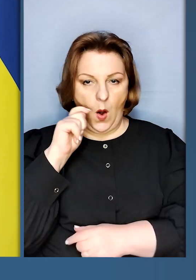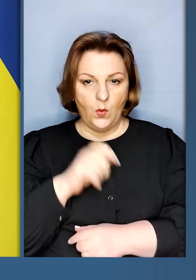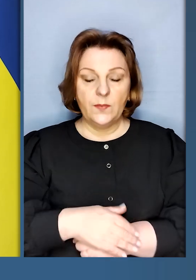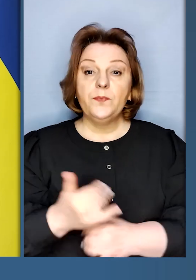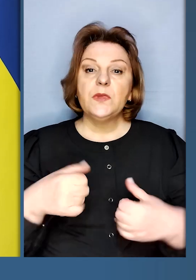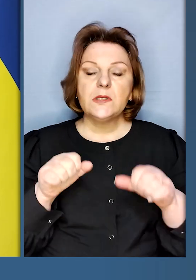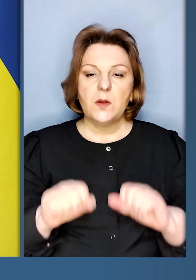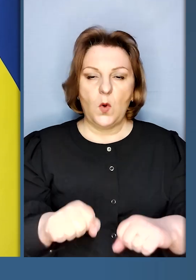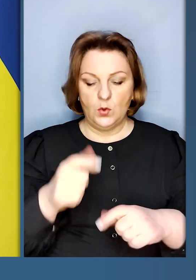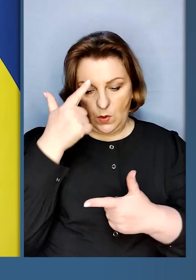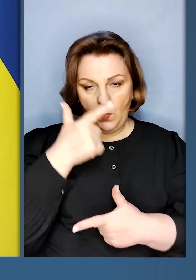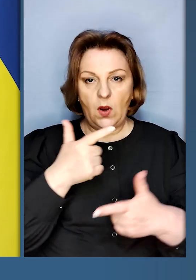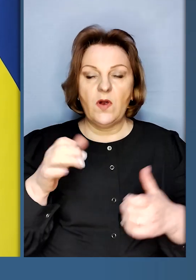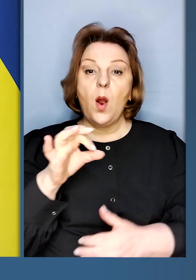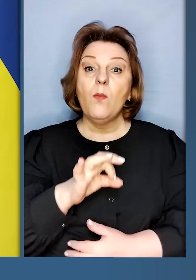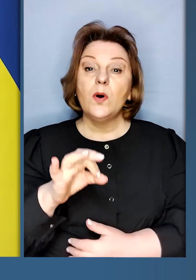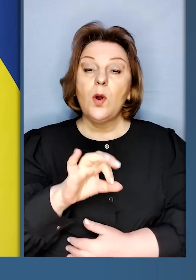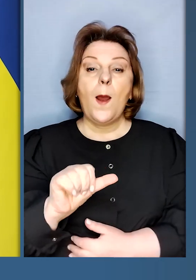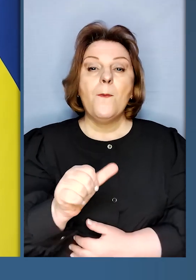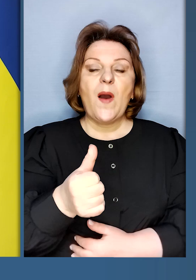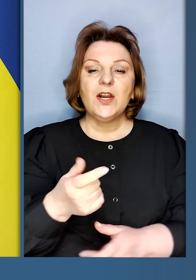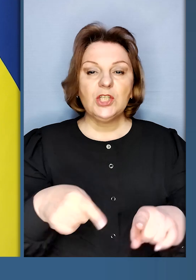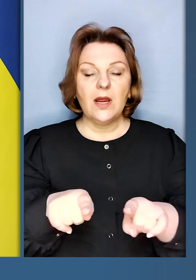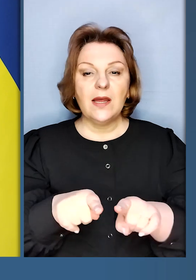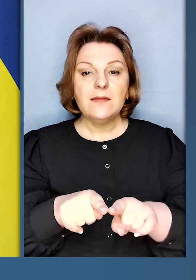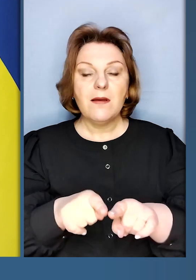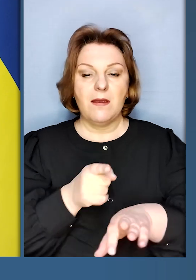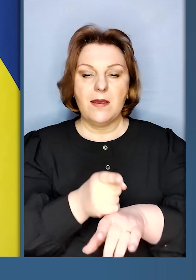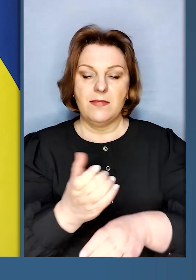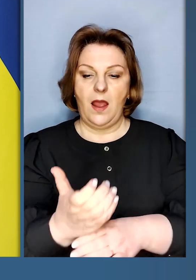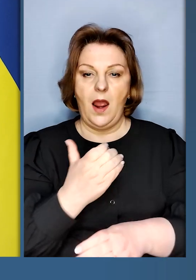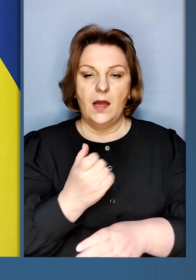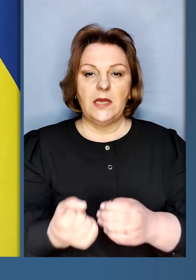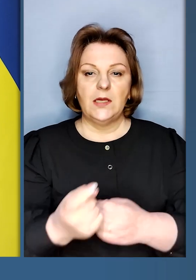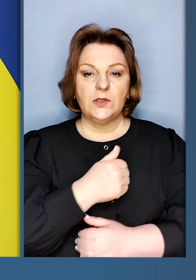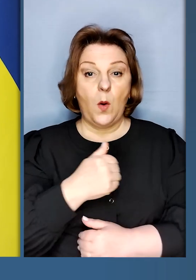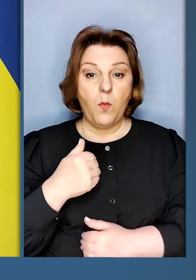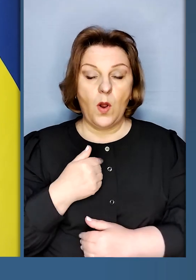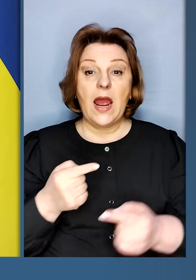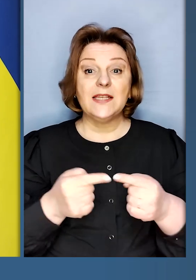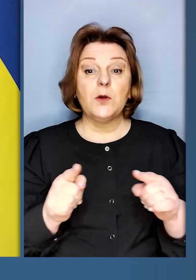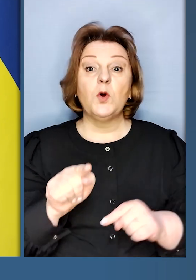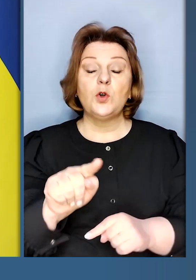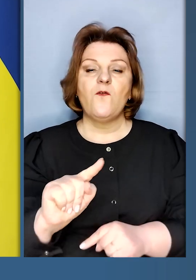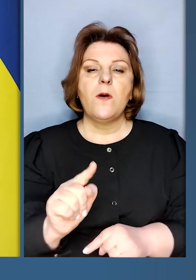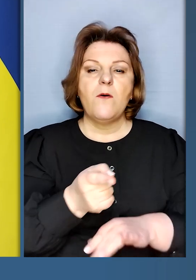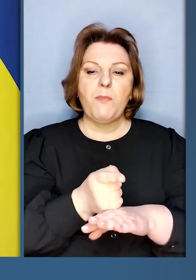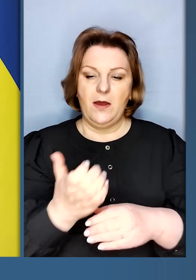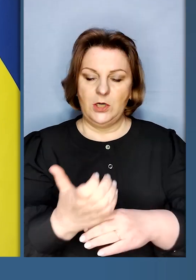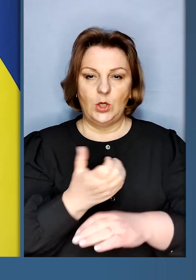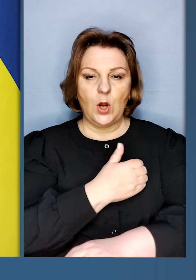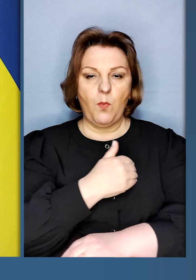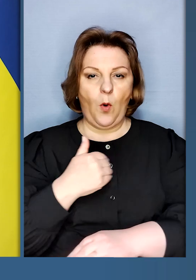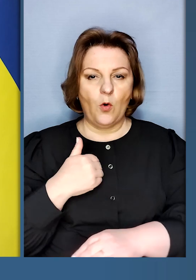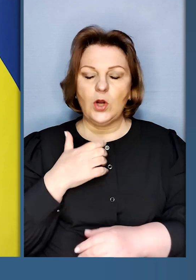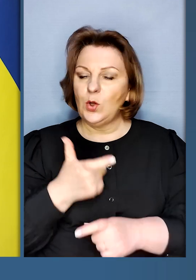можемо повідомити про перші такі танки з Польщі. І саме, що вони перші з Польщі. І